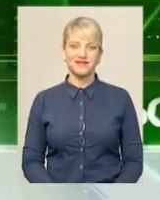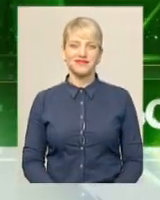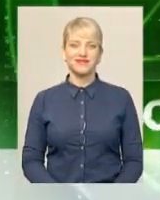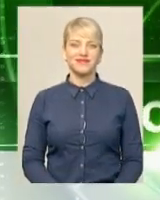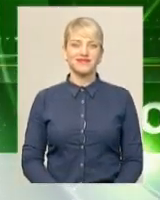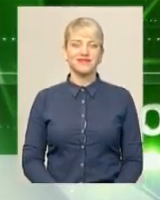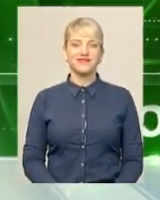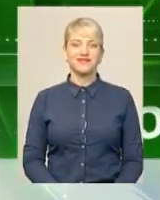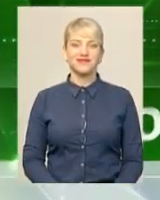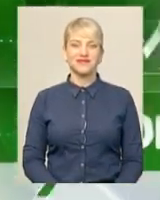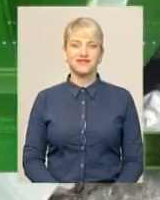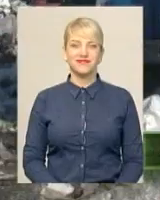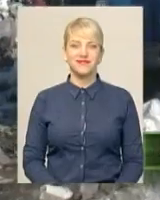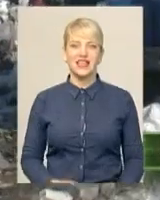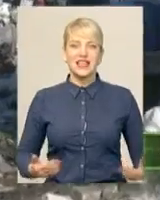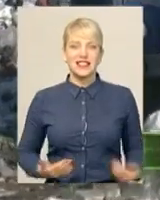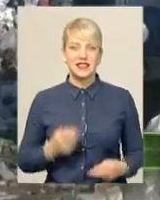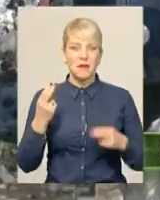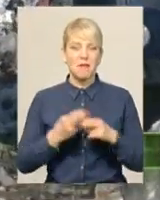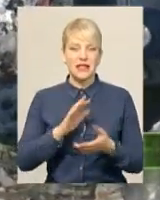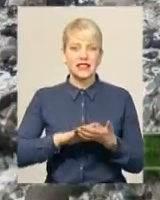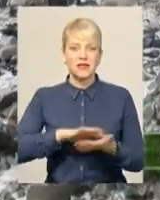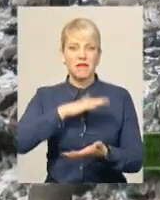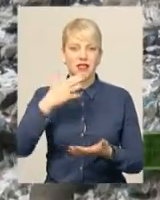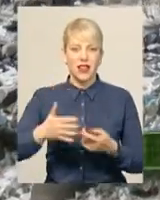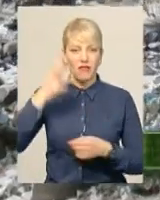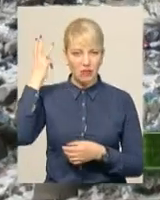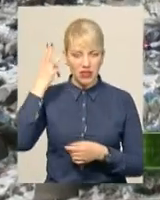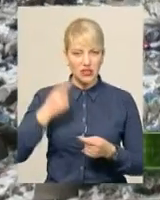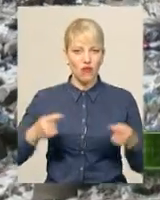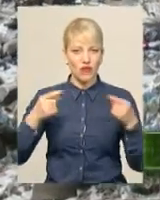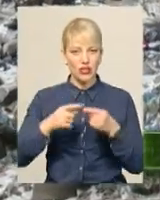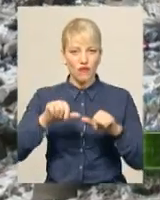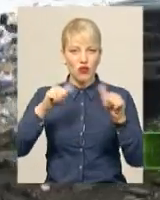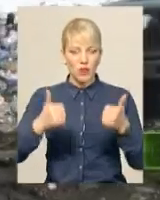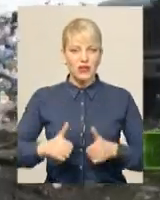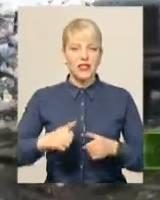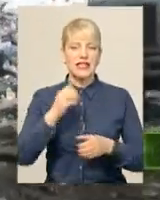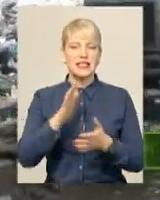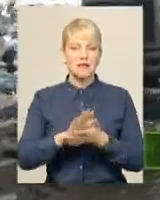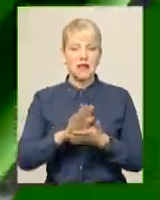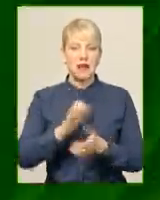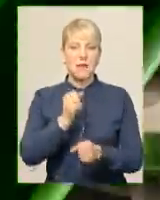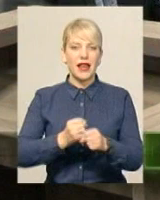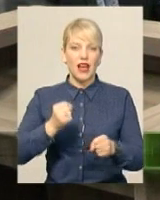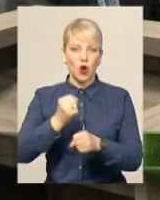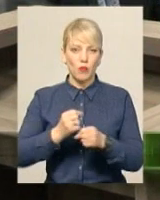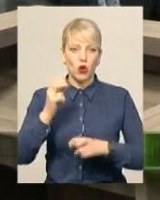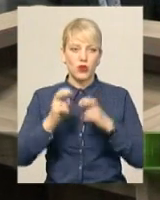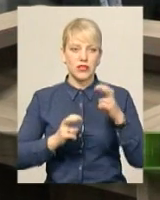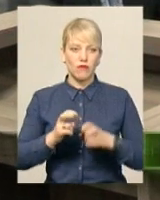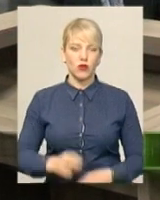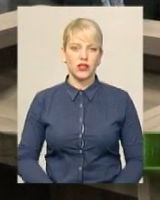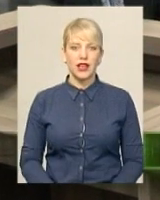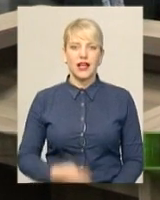Музика Життя без сміття. У Хмельницькому визначилися з форматом сміттєпереробного заводу. Третій рік